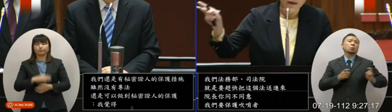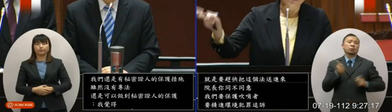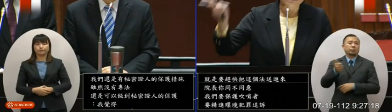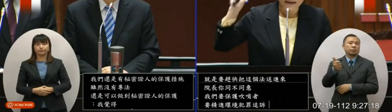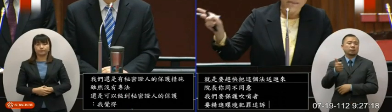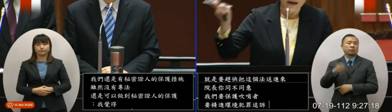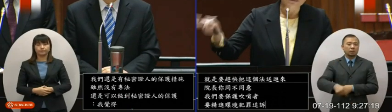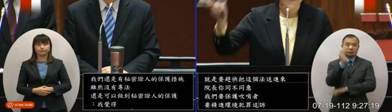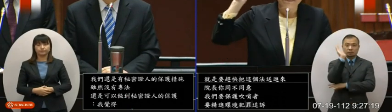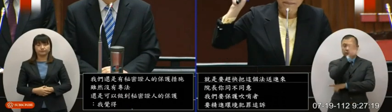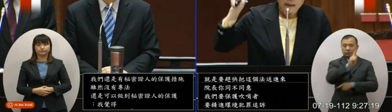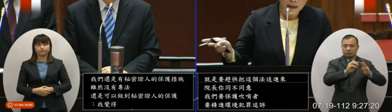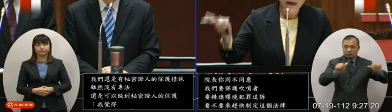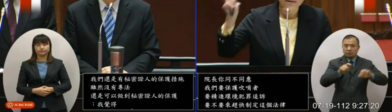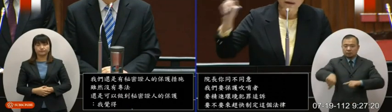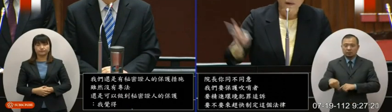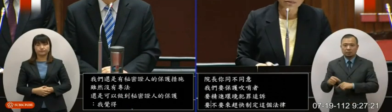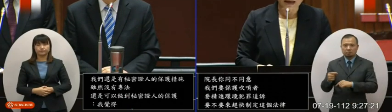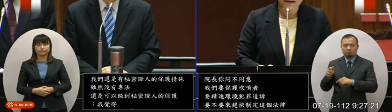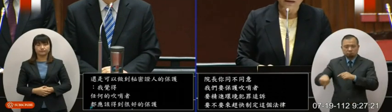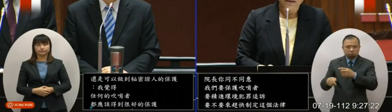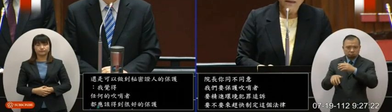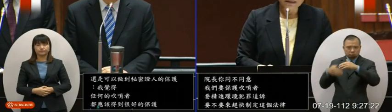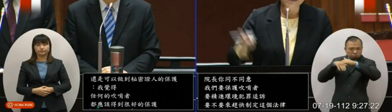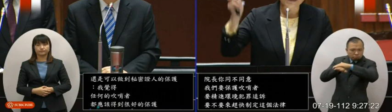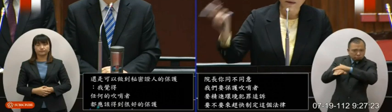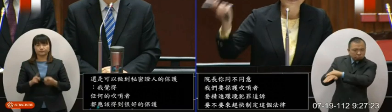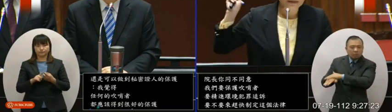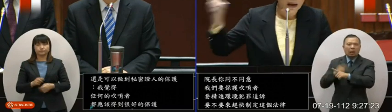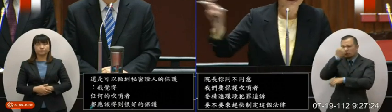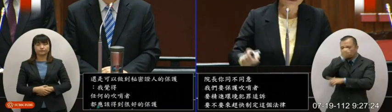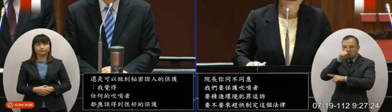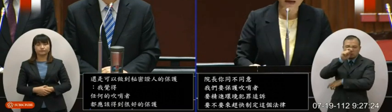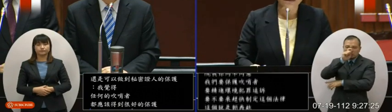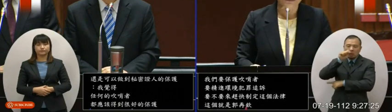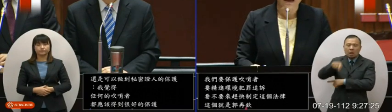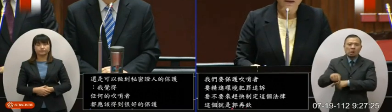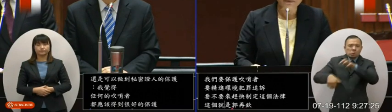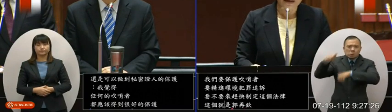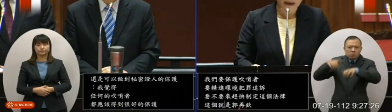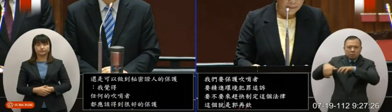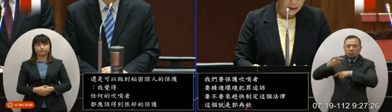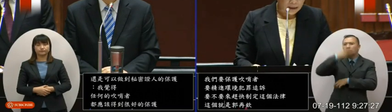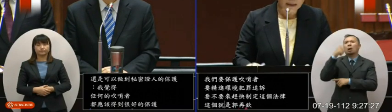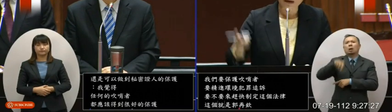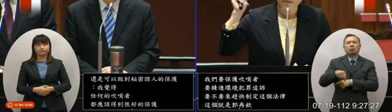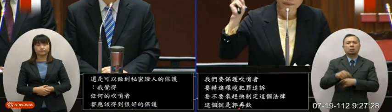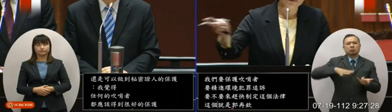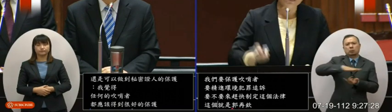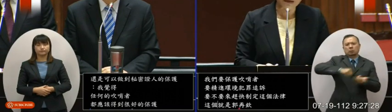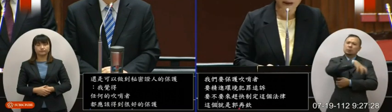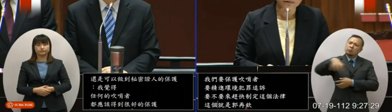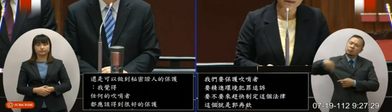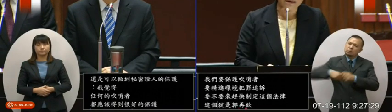有地在掩埋如茶吹哨之后挖出来的现在台湾不知道还有多少这样子的不法的掩埋难